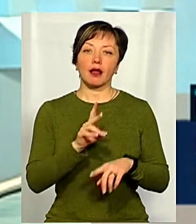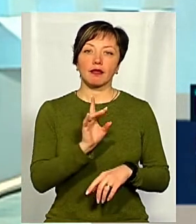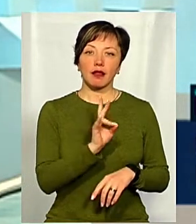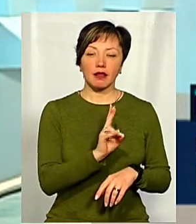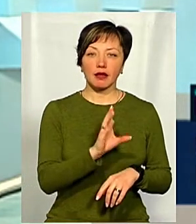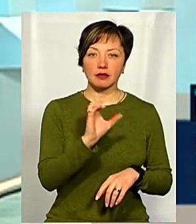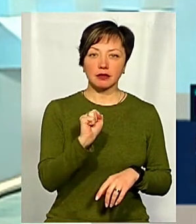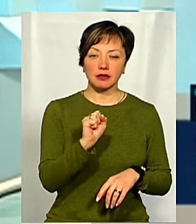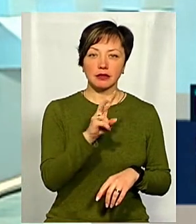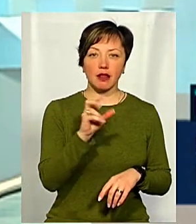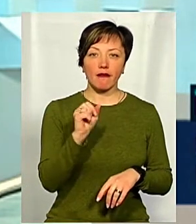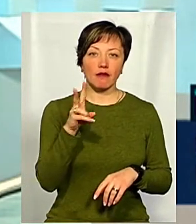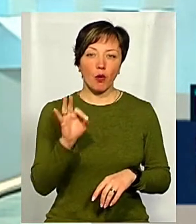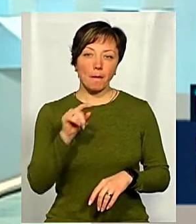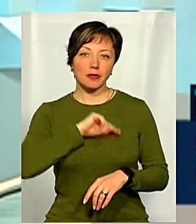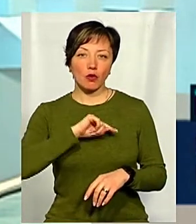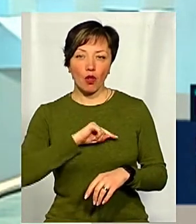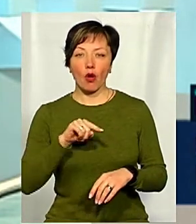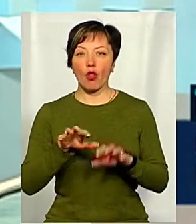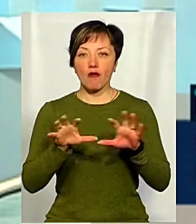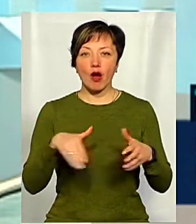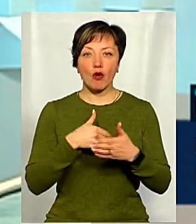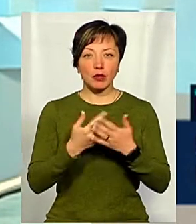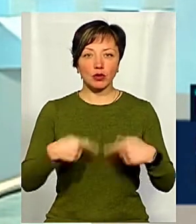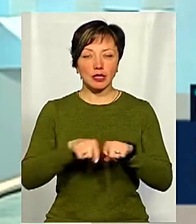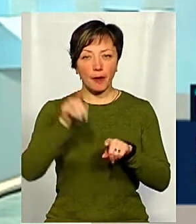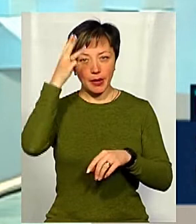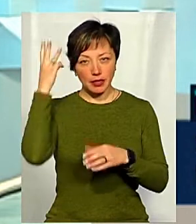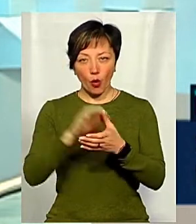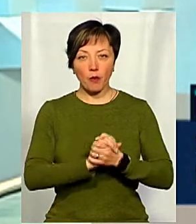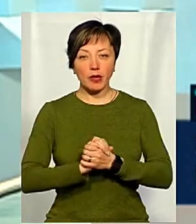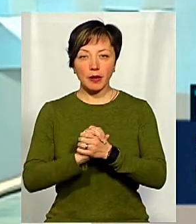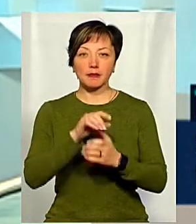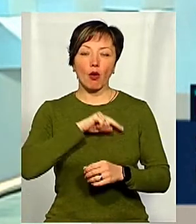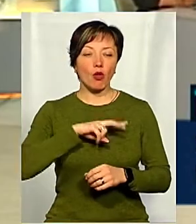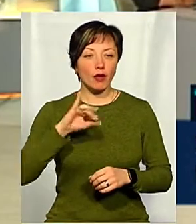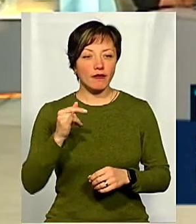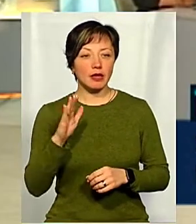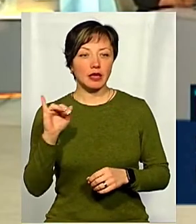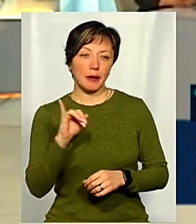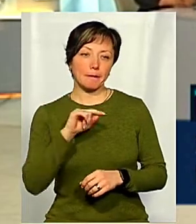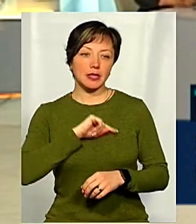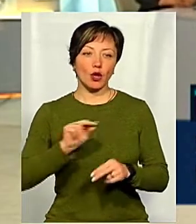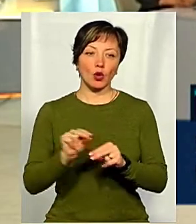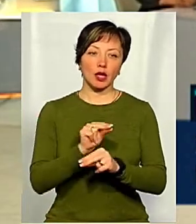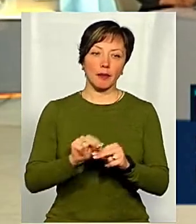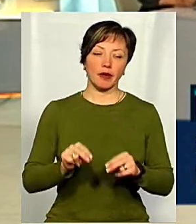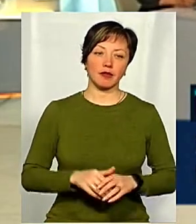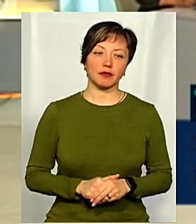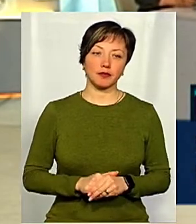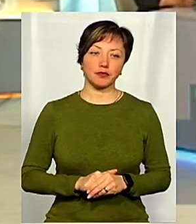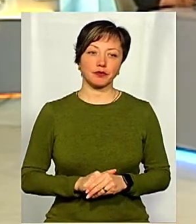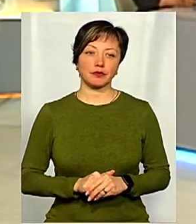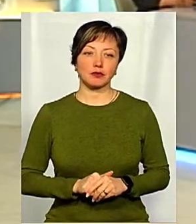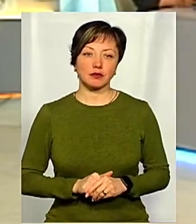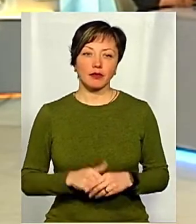Салко, психологиня, психотерапевт, голова громадської організації Хмельницьке об'єднання психологів і психотерапевтів. Вітаю